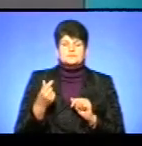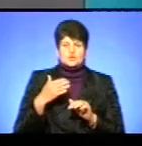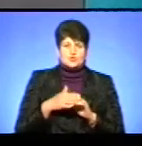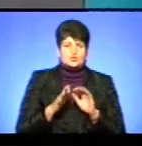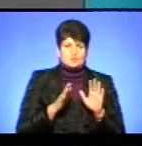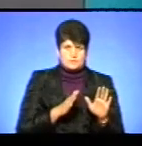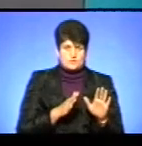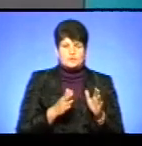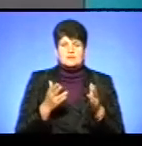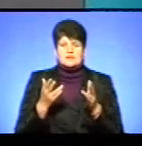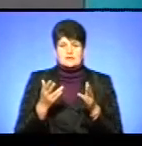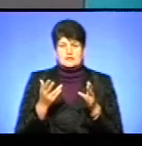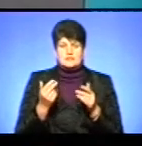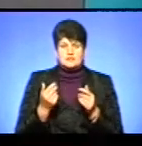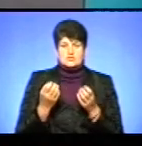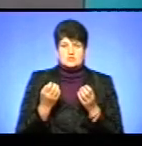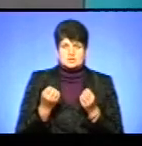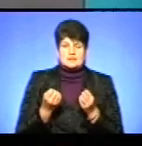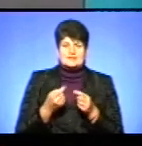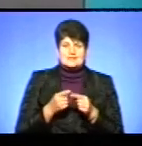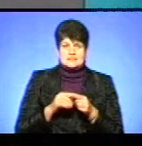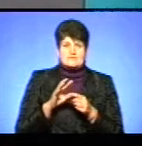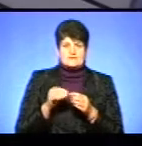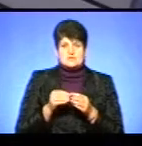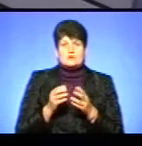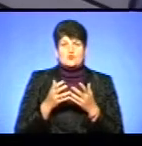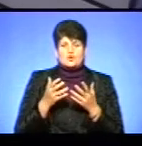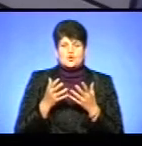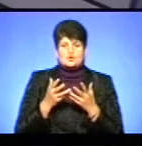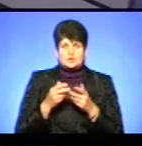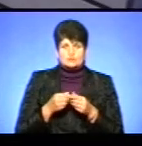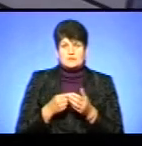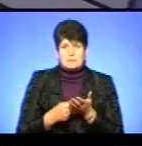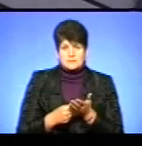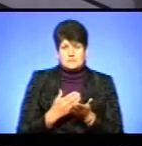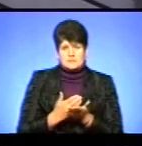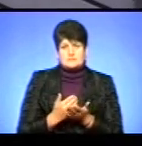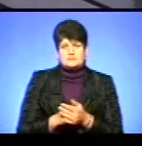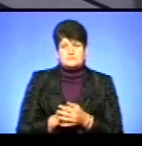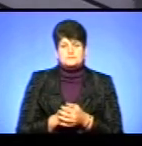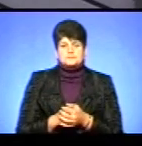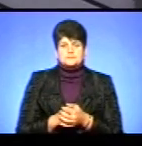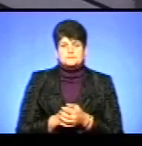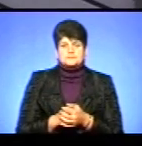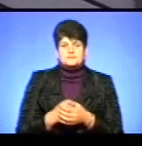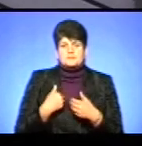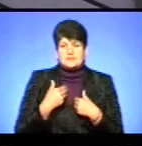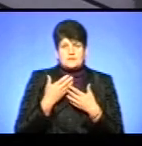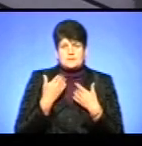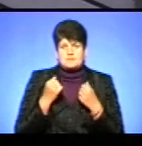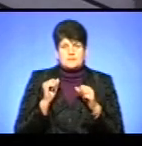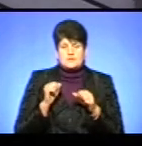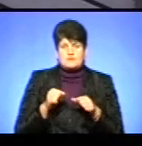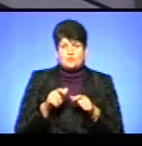Зрозуміло, давайте ще… І ці всі розрахунки підтверджені, абсолютно підтверджені. Ну, тобто… Але ми не маємо права. Ви